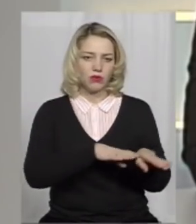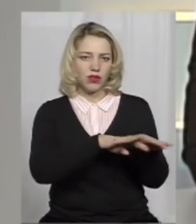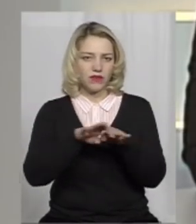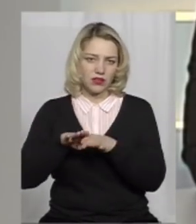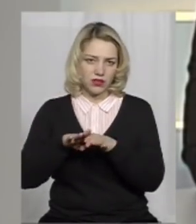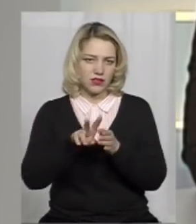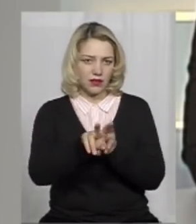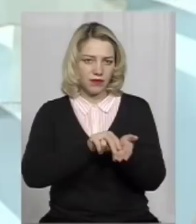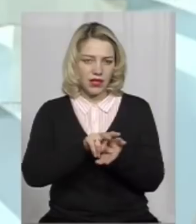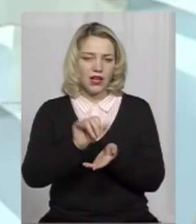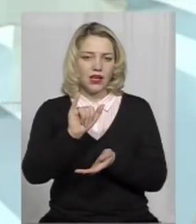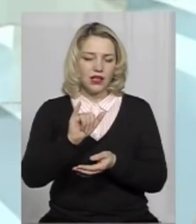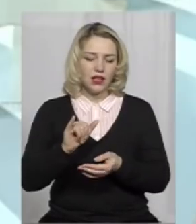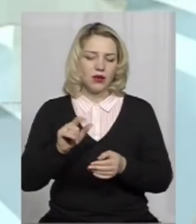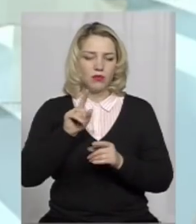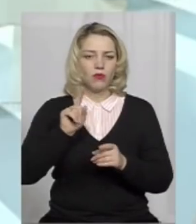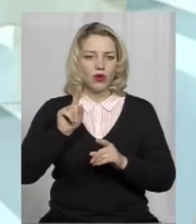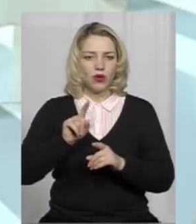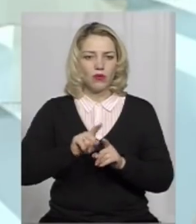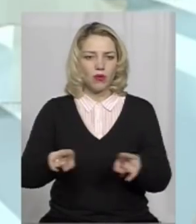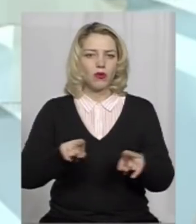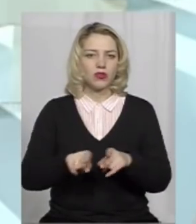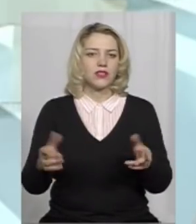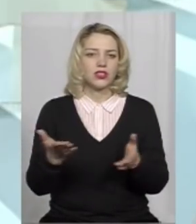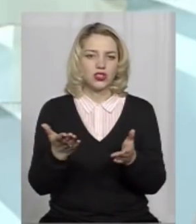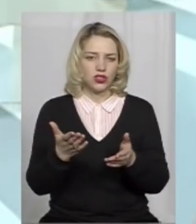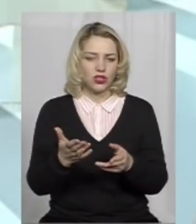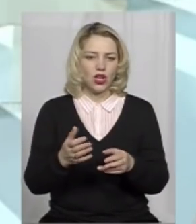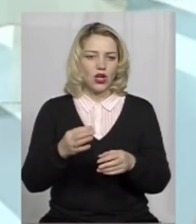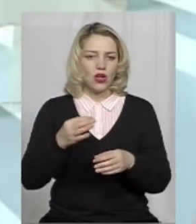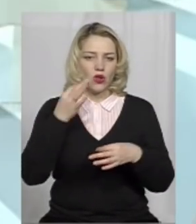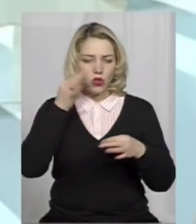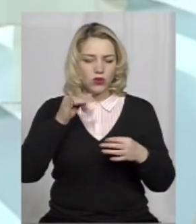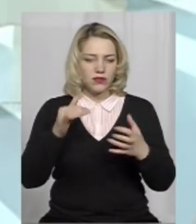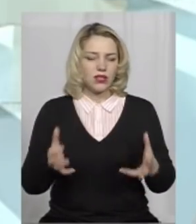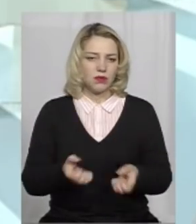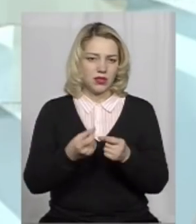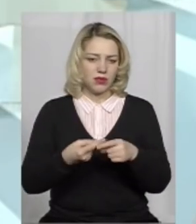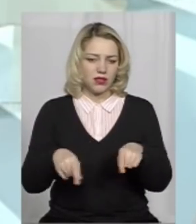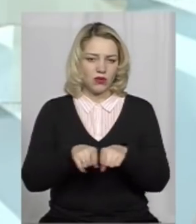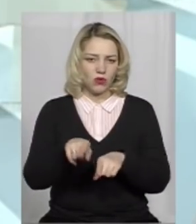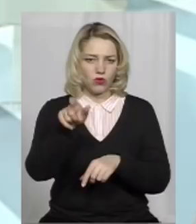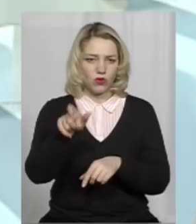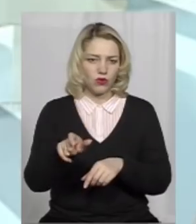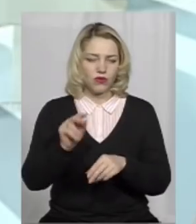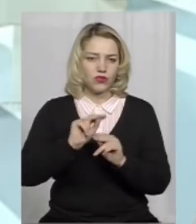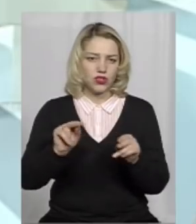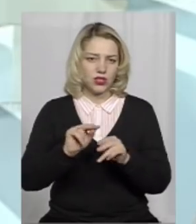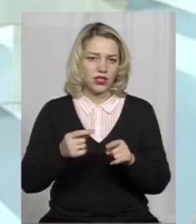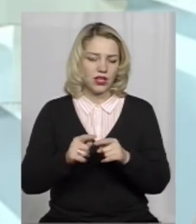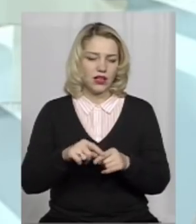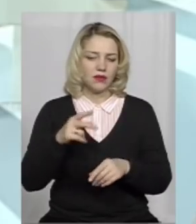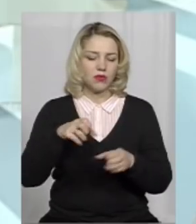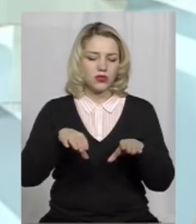і популяризувати чий досвід. І третє – підтримка такого вчителя. Отже, постановою передбачено 20